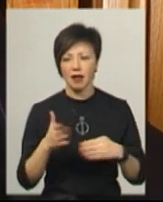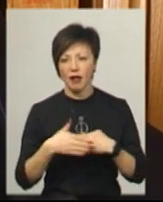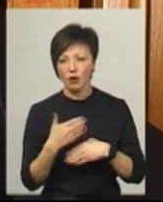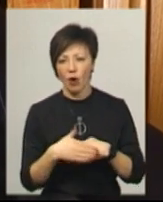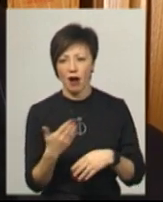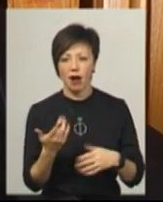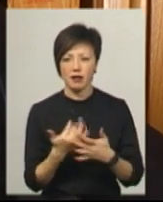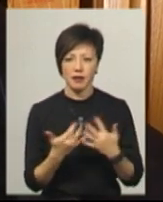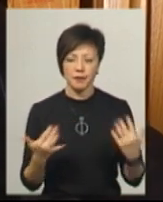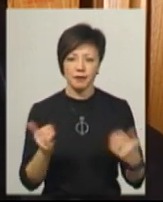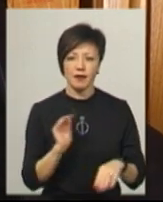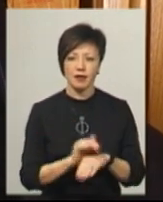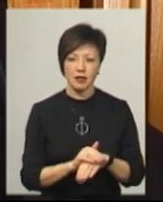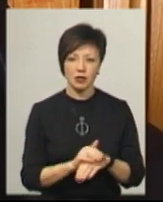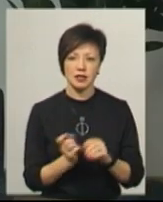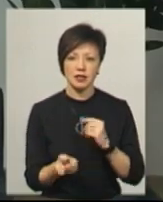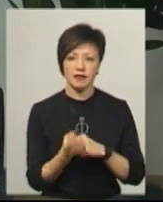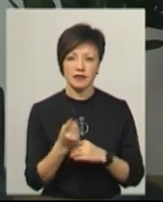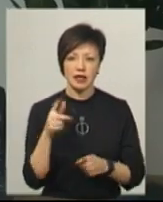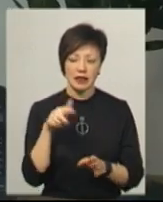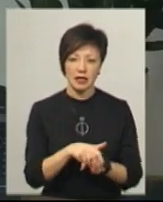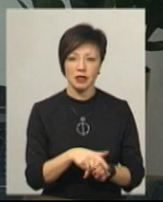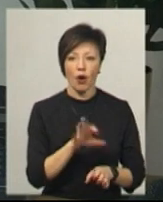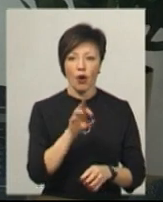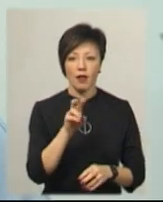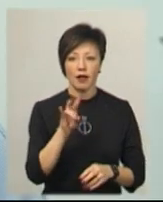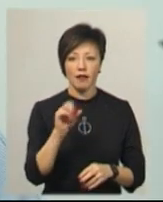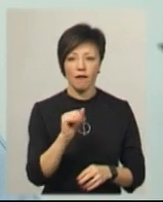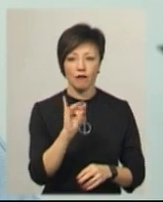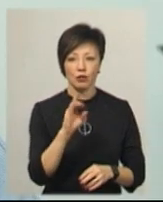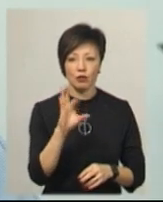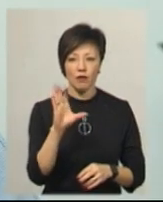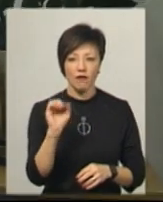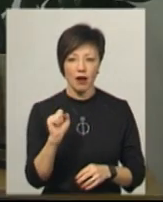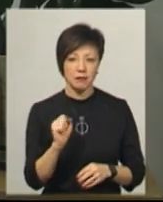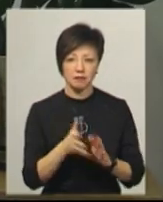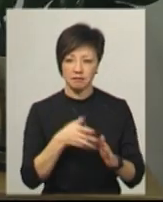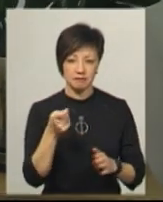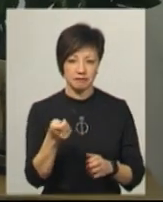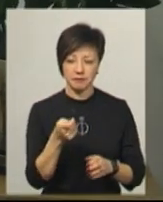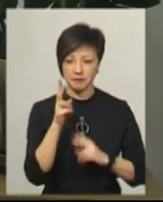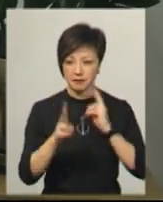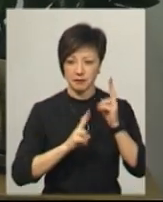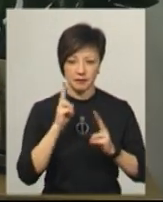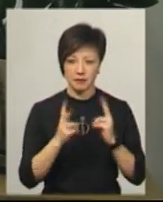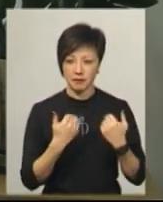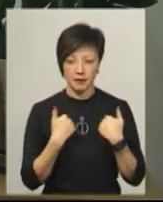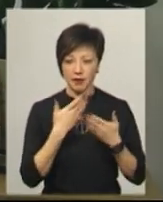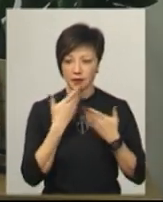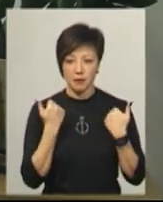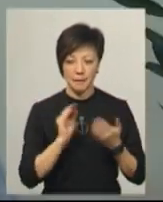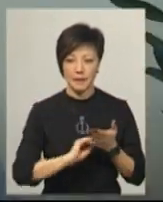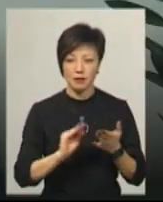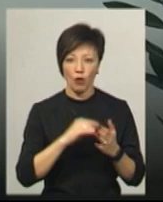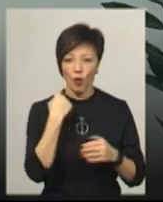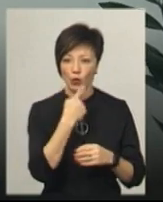тобто де-факто з'явився якийсь тиск. Олена Фурсова каже, жодних претензій їй не висували. Немає претензій, ні письмових,